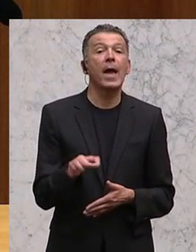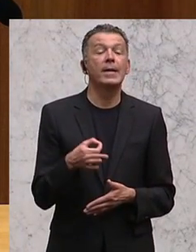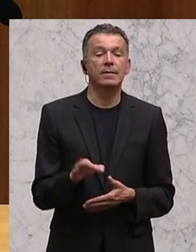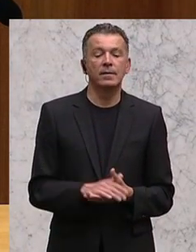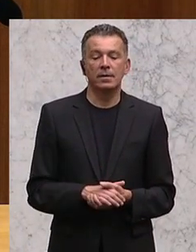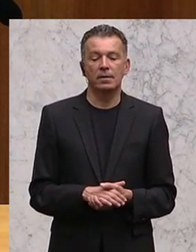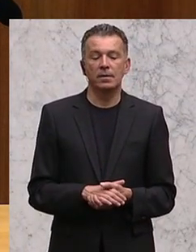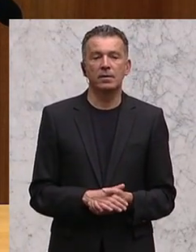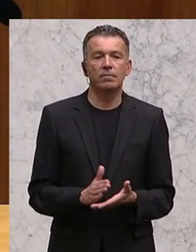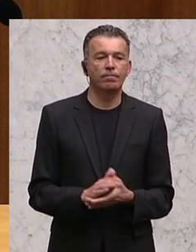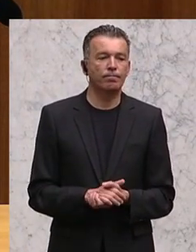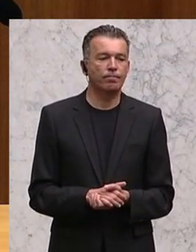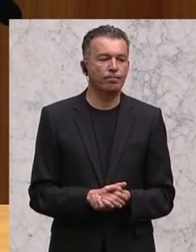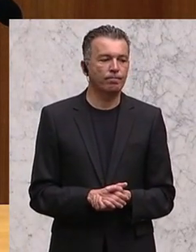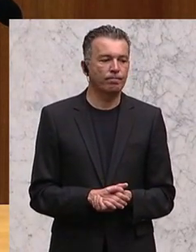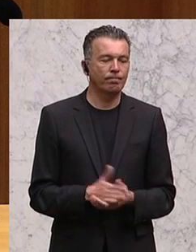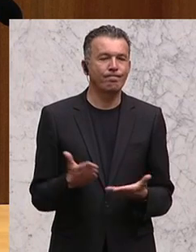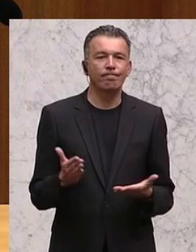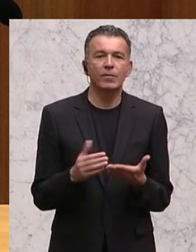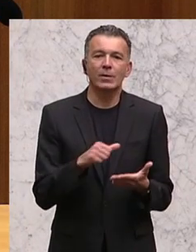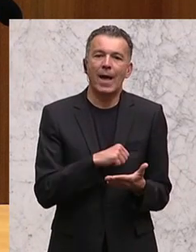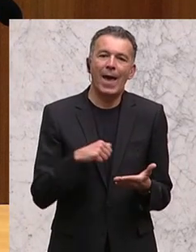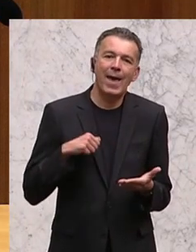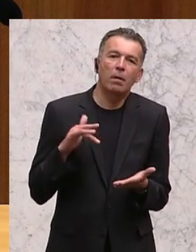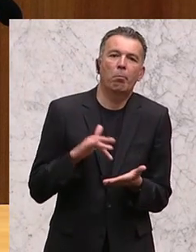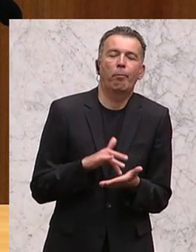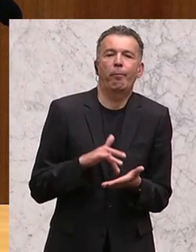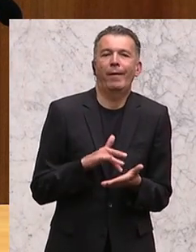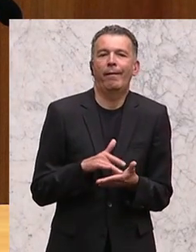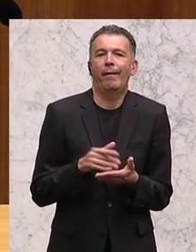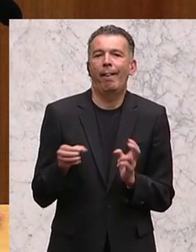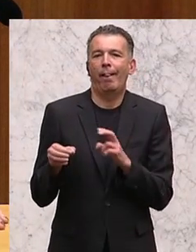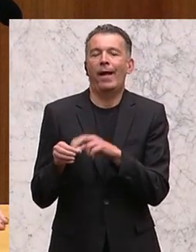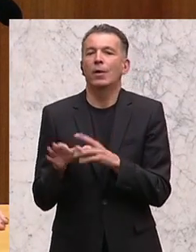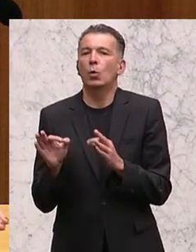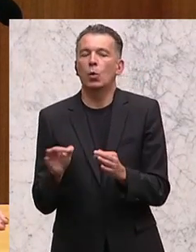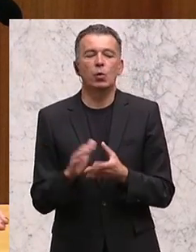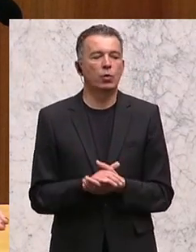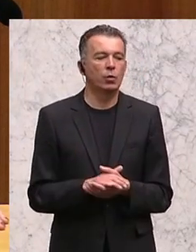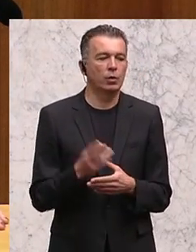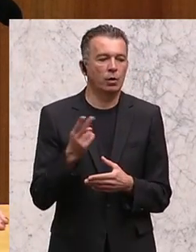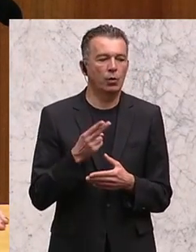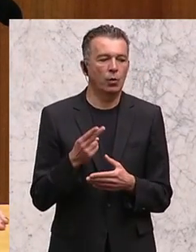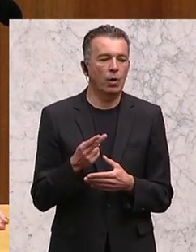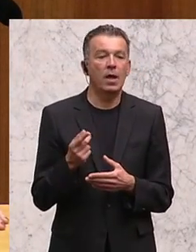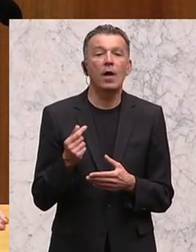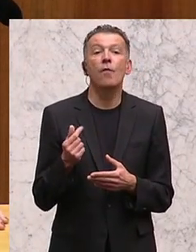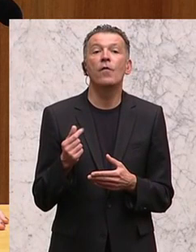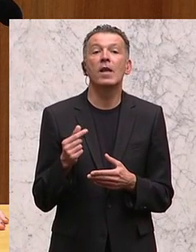was wirklich als Eigenmittelquote oder als Eigenmittelanteil gut gewesen wäre, wäre natürlich die